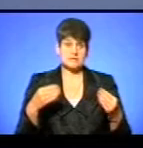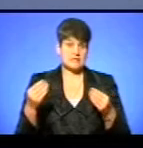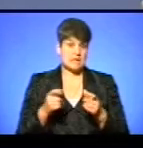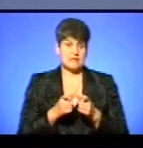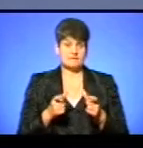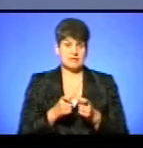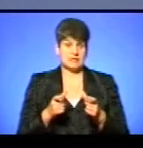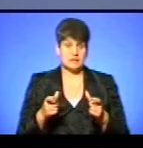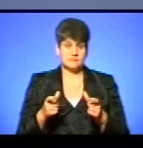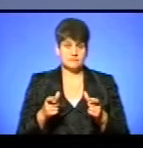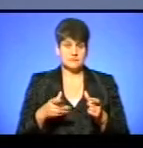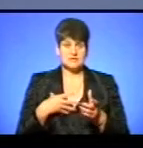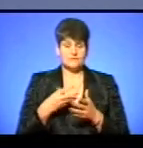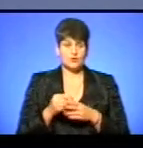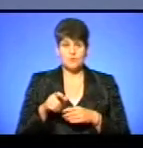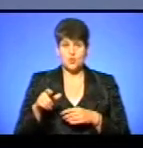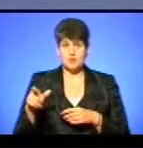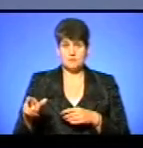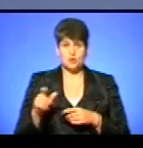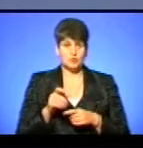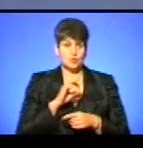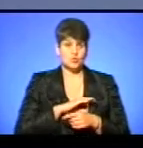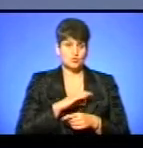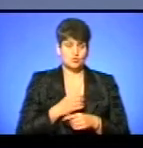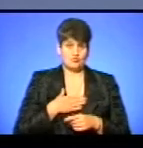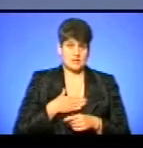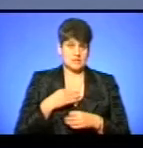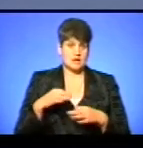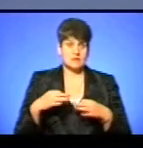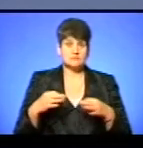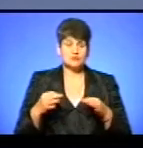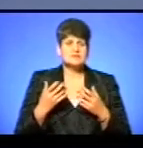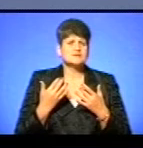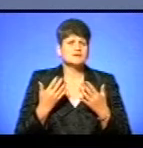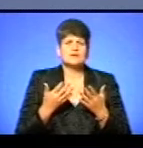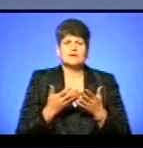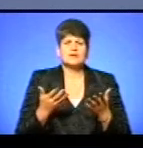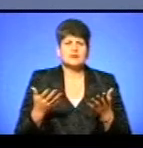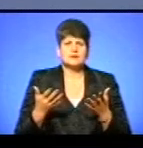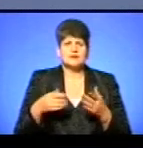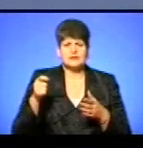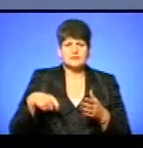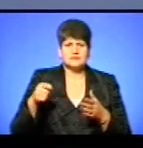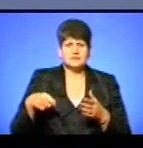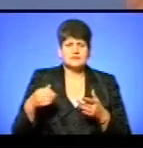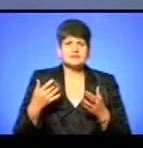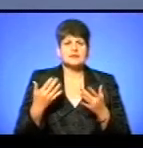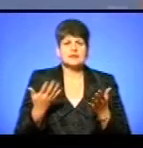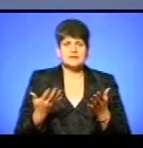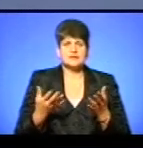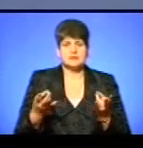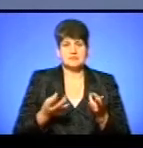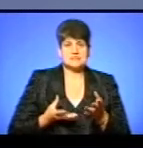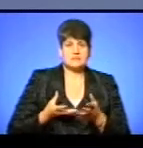своїм людям, люди користуються в нас транспортом, скільки навалідують, скільки наїздять, стільки